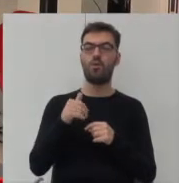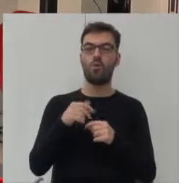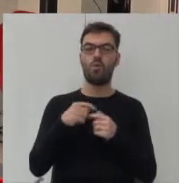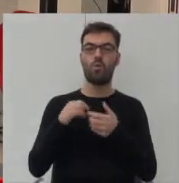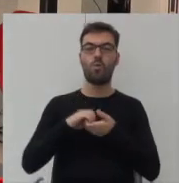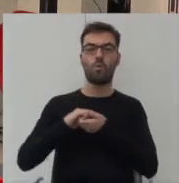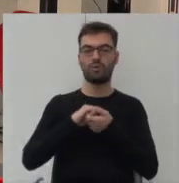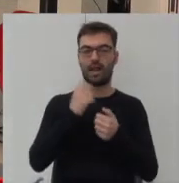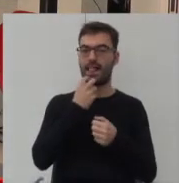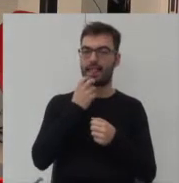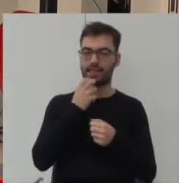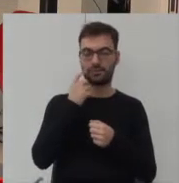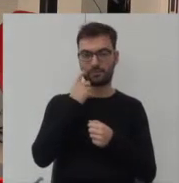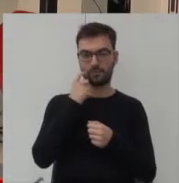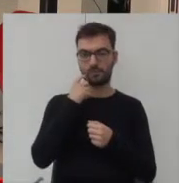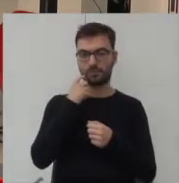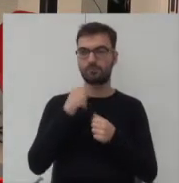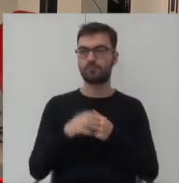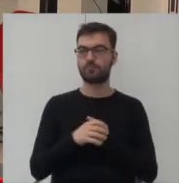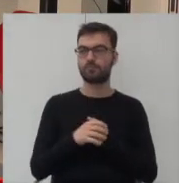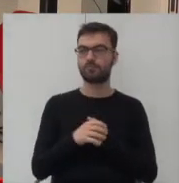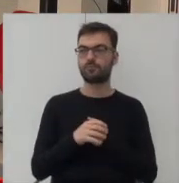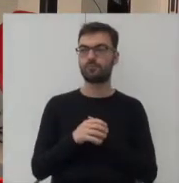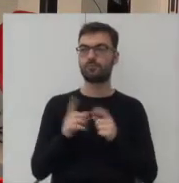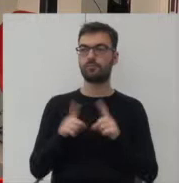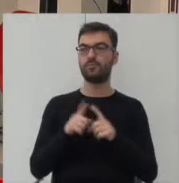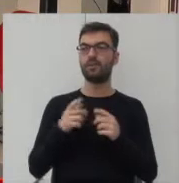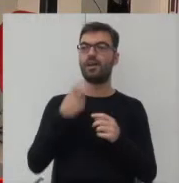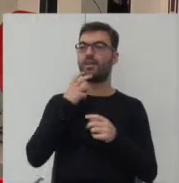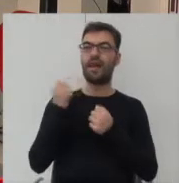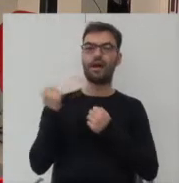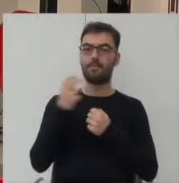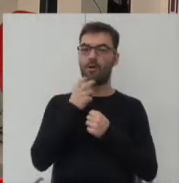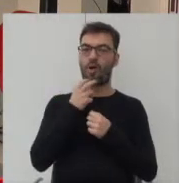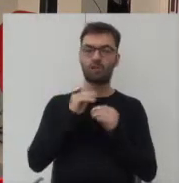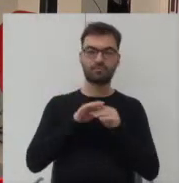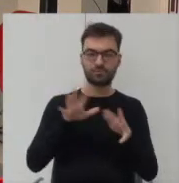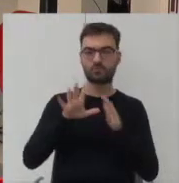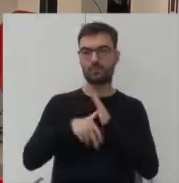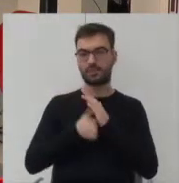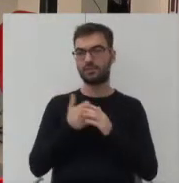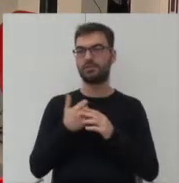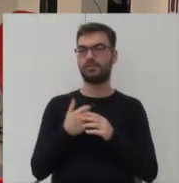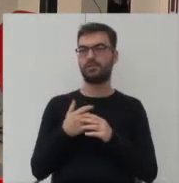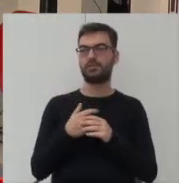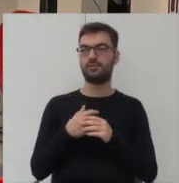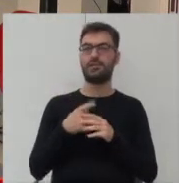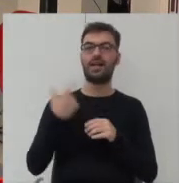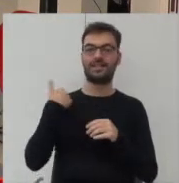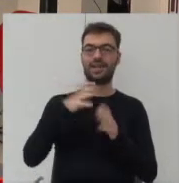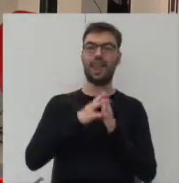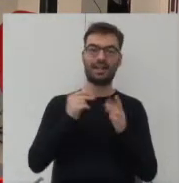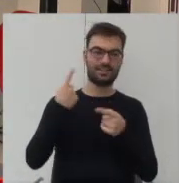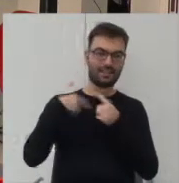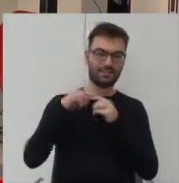transformacji jakby produkcji, dostaw energii w miastach ze systemów tradycyjnych, gdzie moi